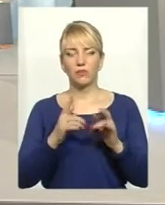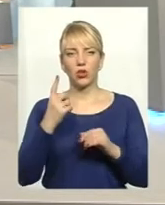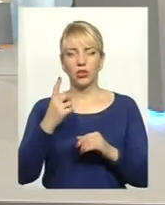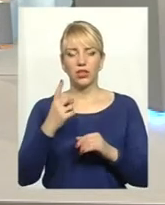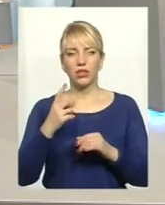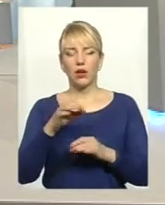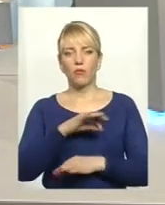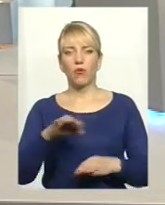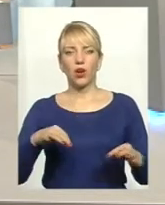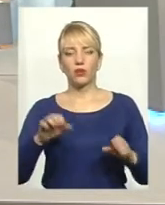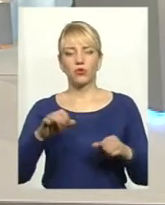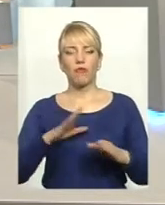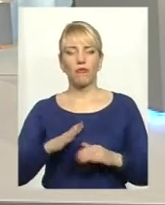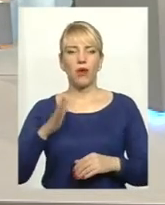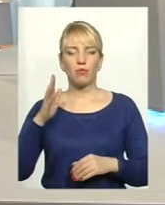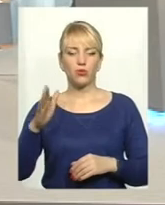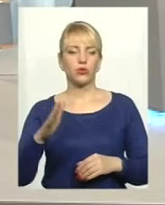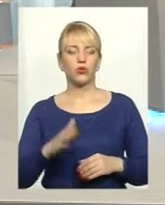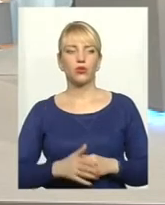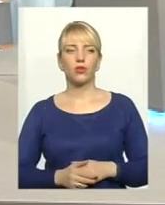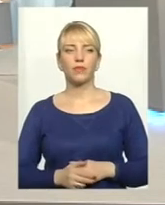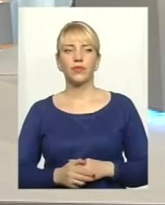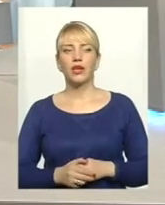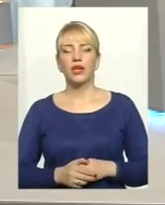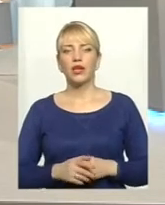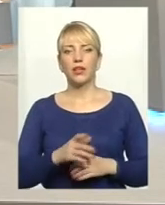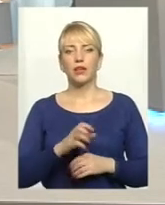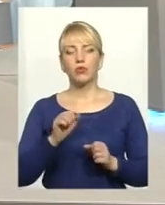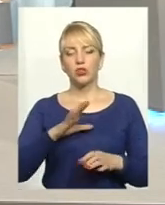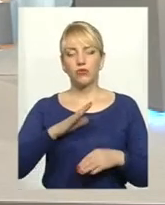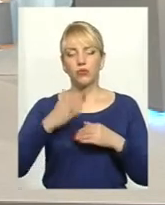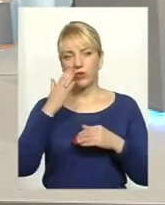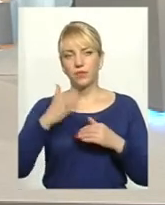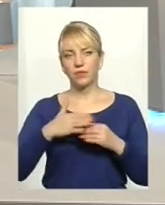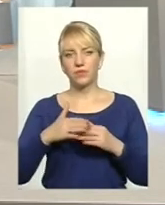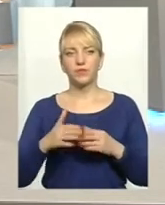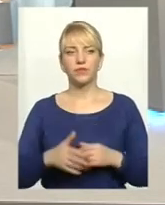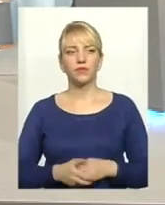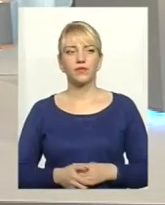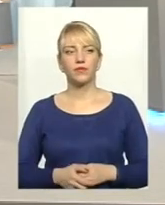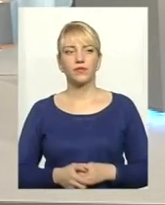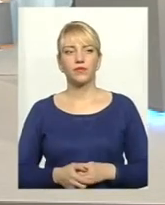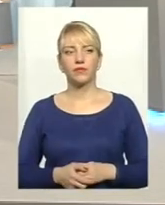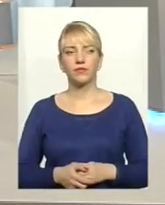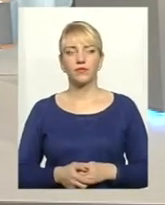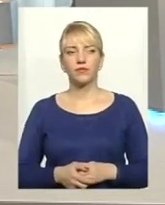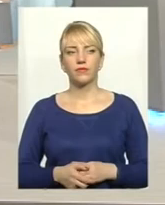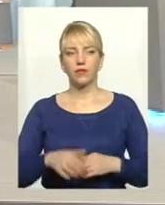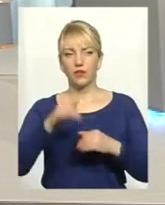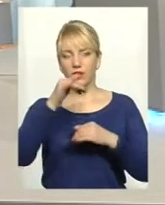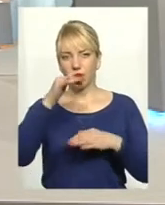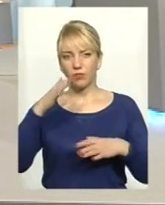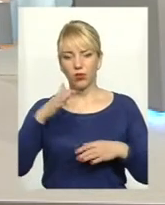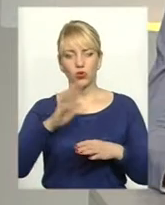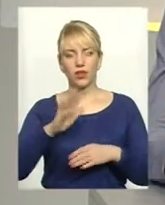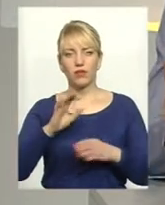проєкт, можливо, майбутнього, не такого вже й далекого з огляду на те, як інтенсивно розвивається все в аграрному секторі загалом. Не можу ним не